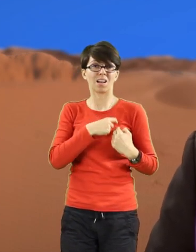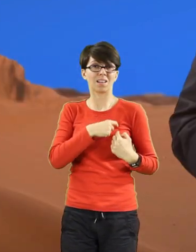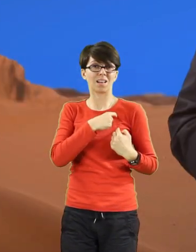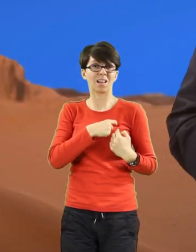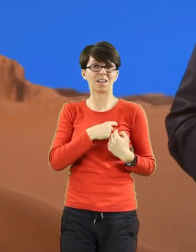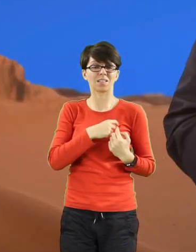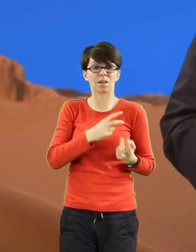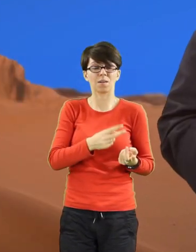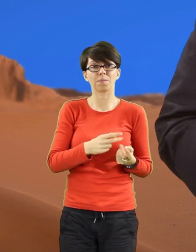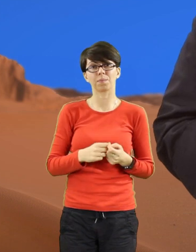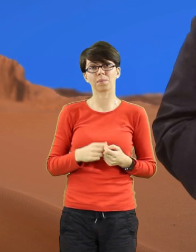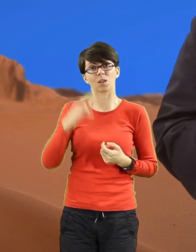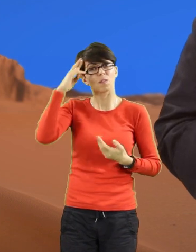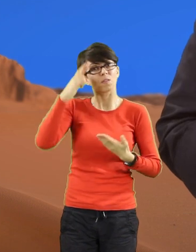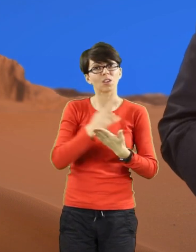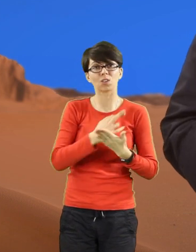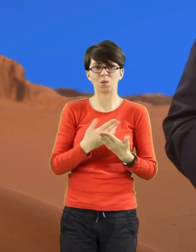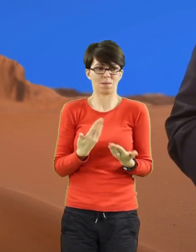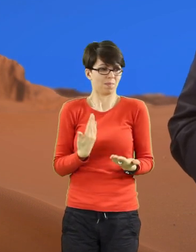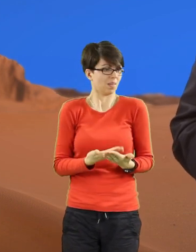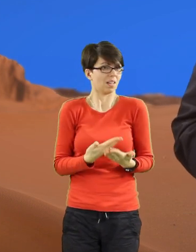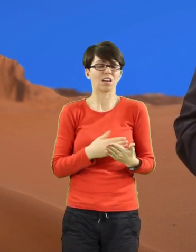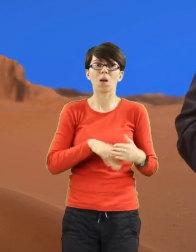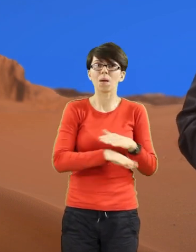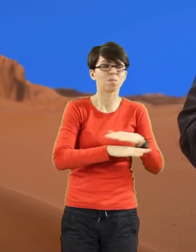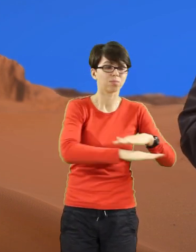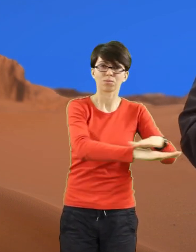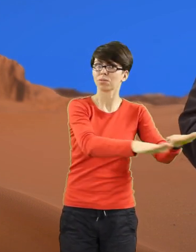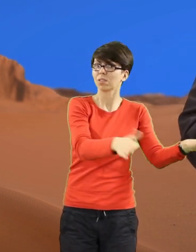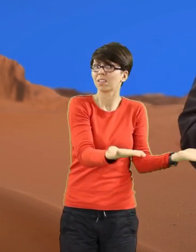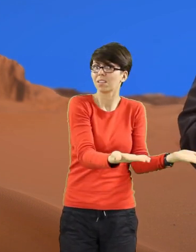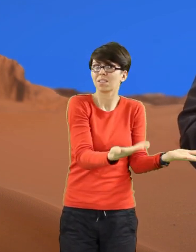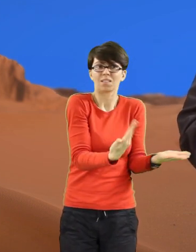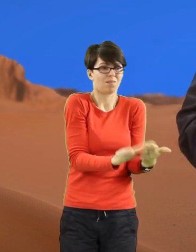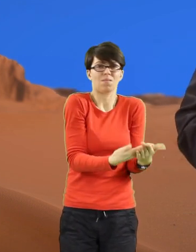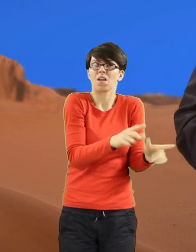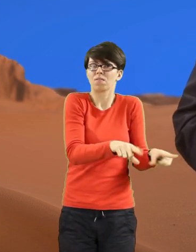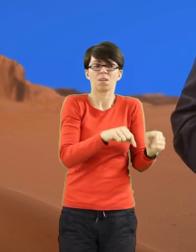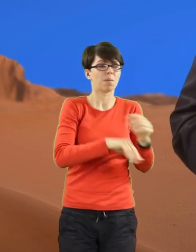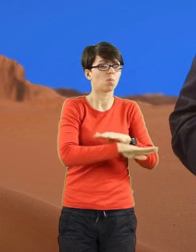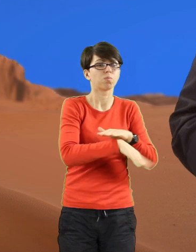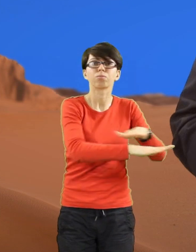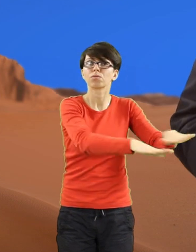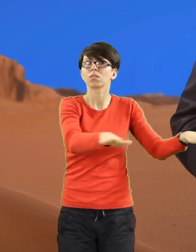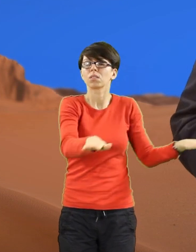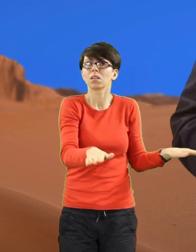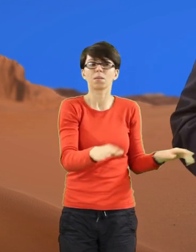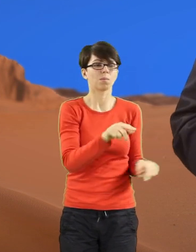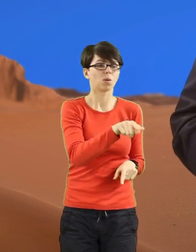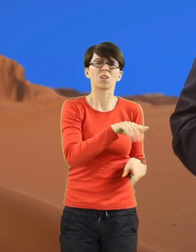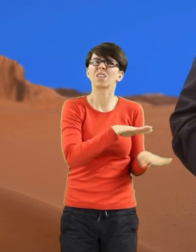Dlaczego na pustyni? Bo pustynia to miejsce szczególne. Pustynia to miejsce,